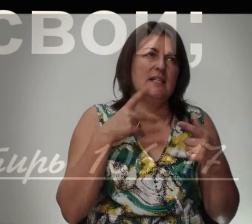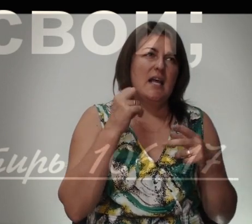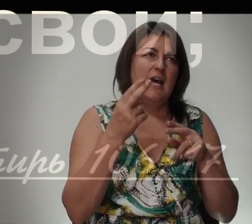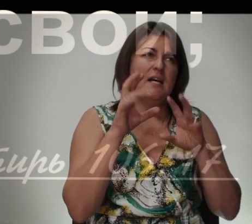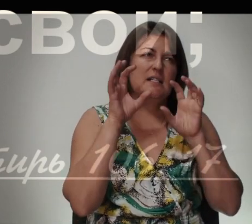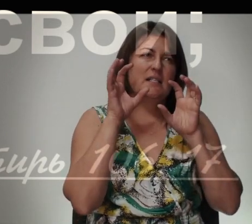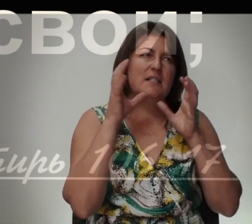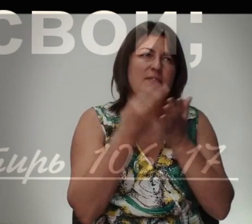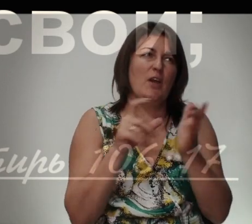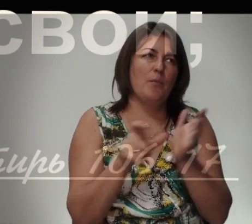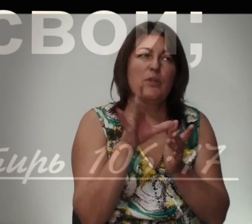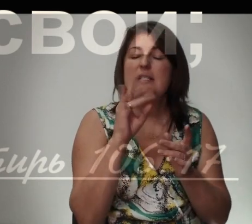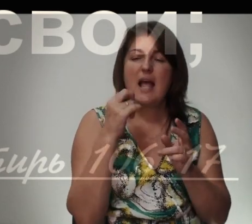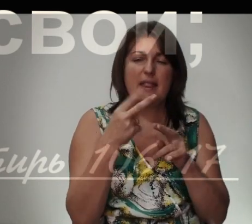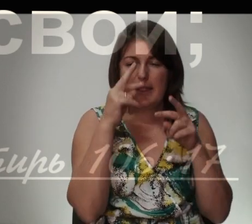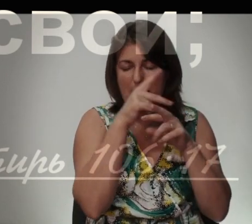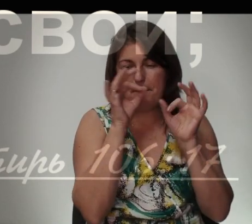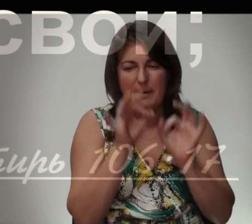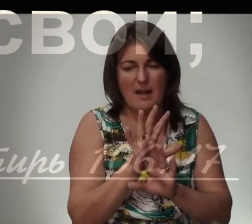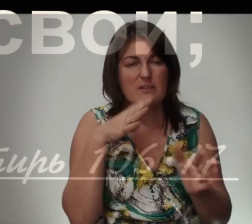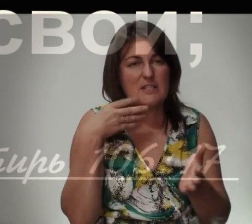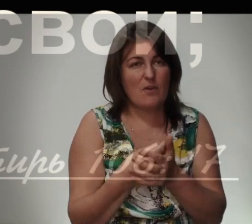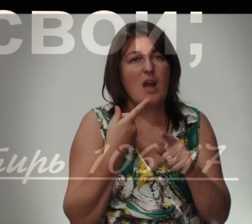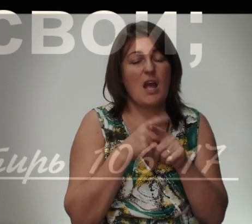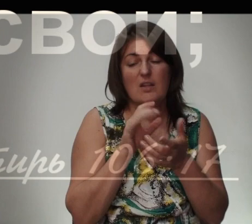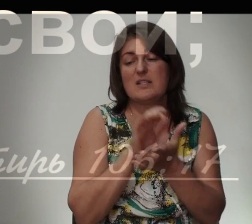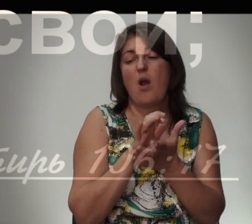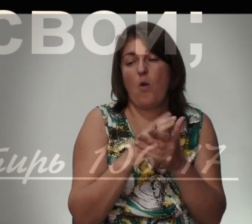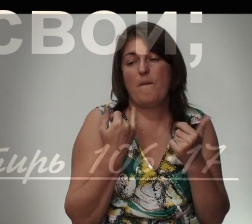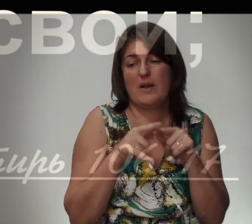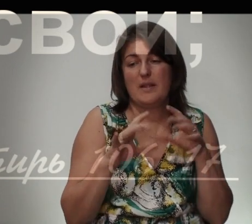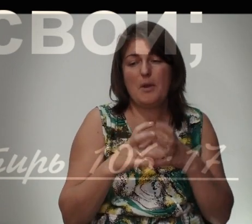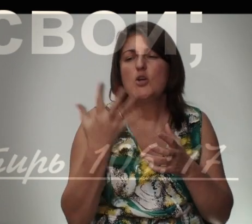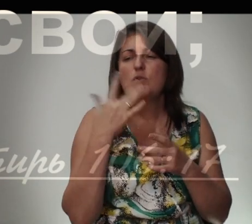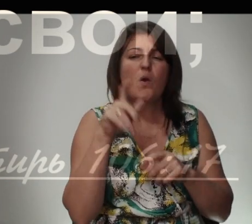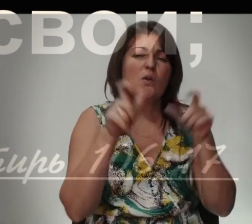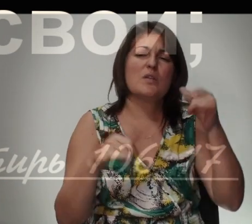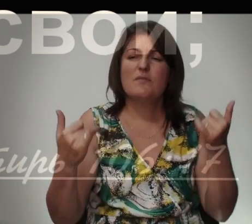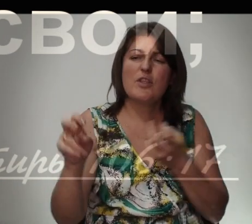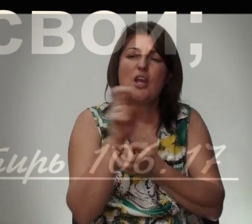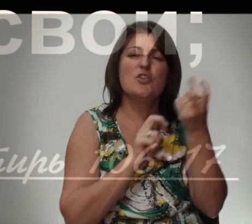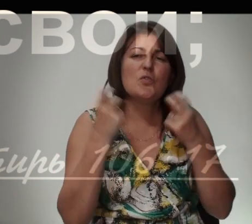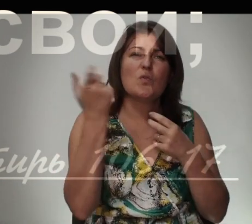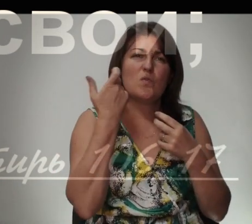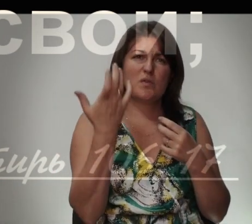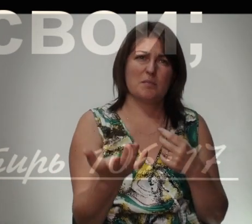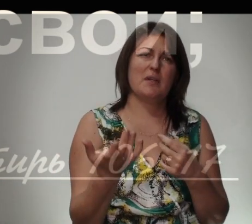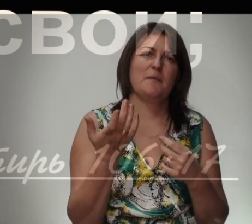неправды Свои Это знакомо Сегодня в этом мире Сколько людей Сегодня ищут Господа